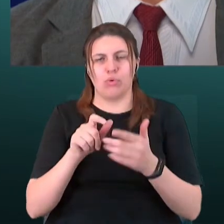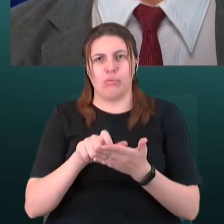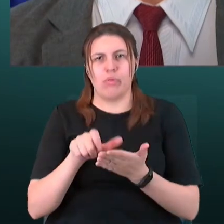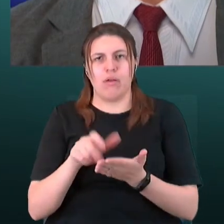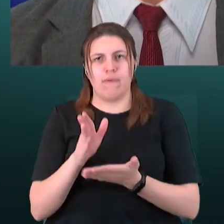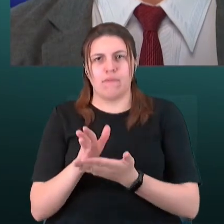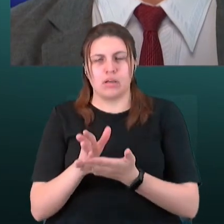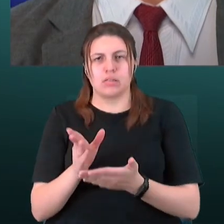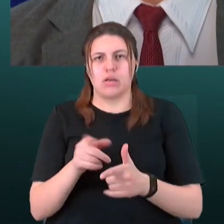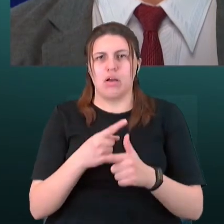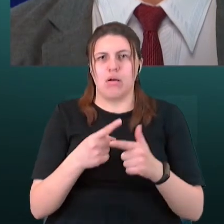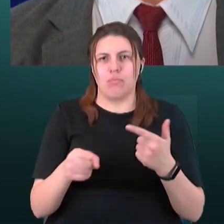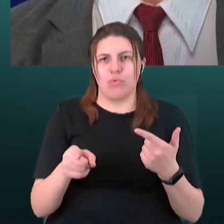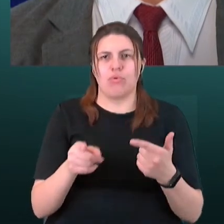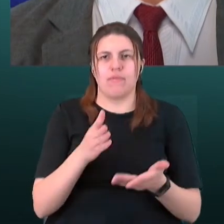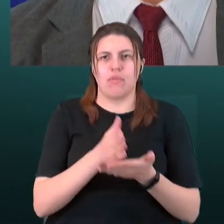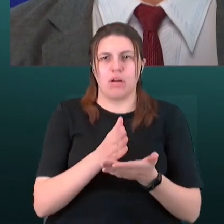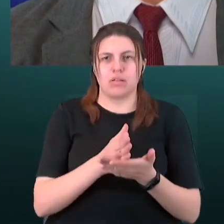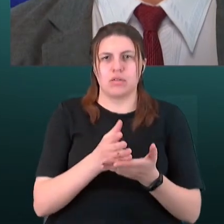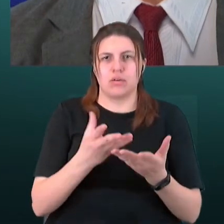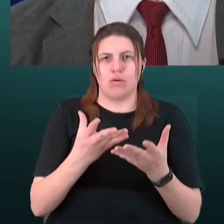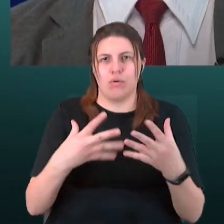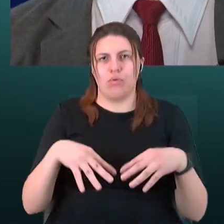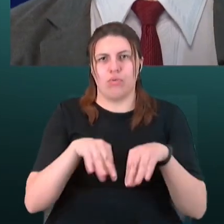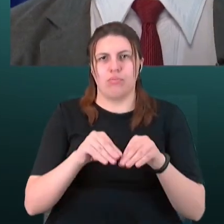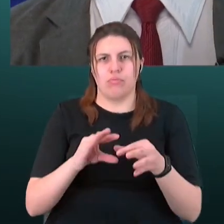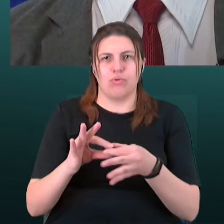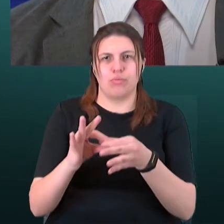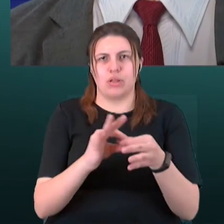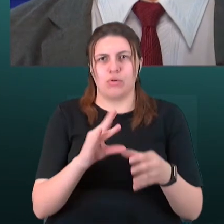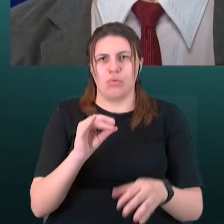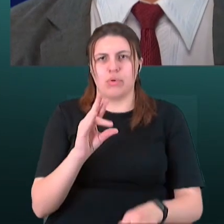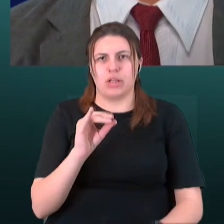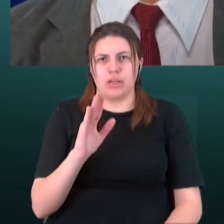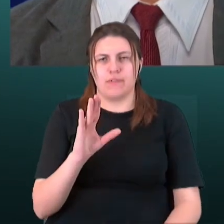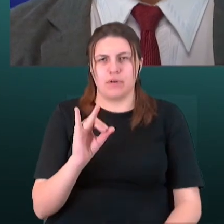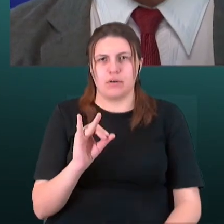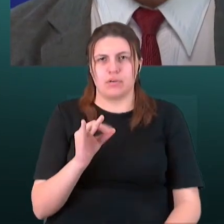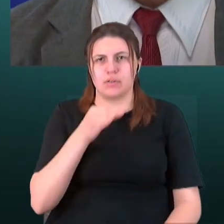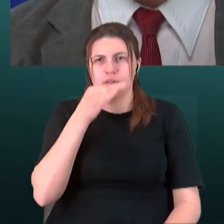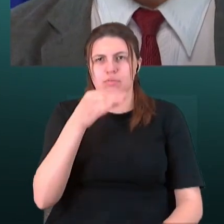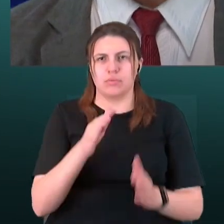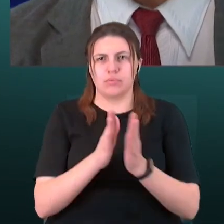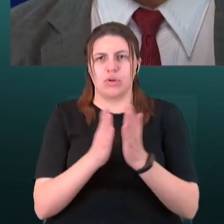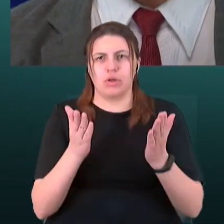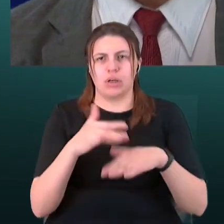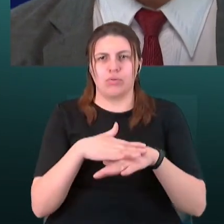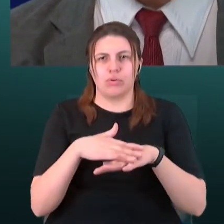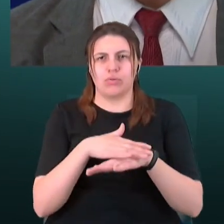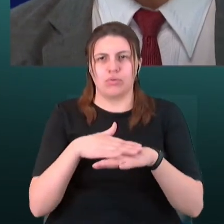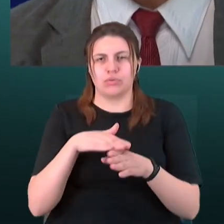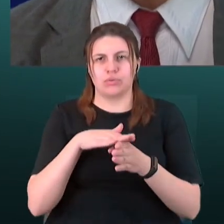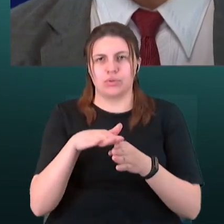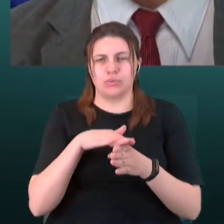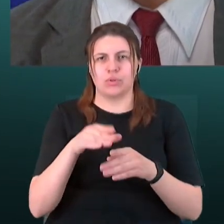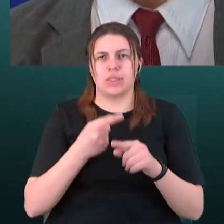безпосередньо об'єднання сільської кооперативи. Скажіть, будь ласка, у яких громадах реалізовуватиметься ось цей проєкт